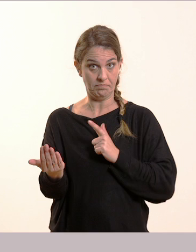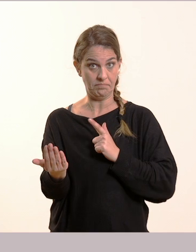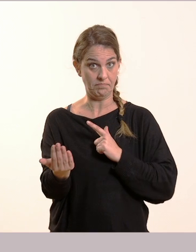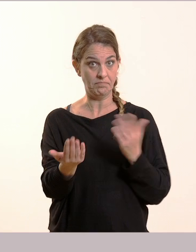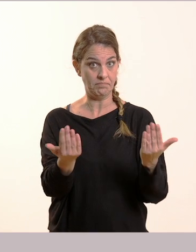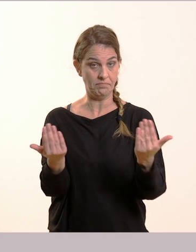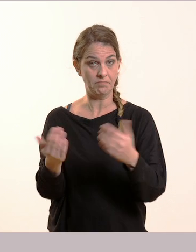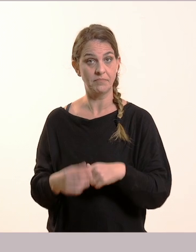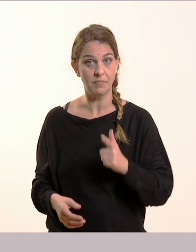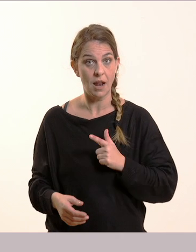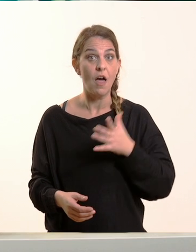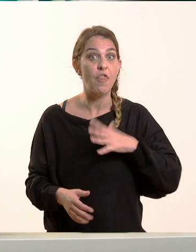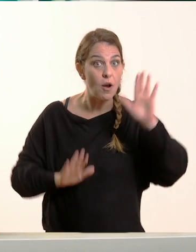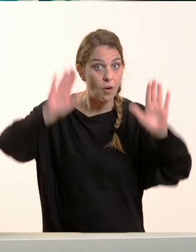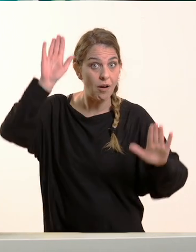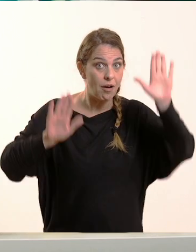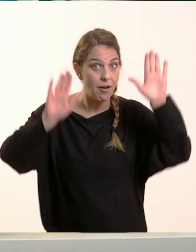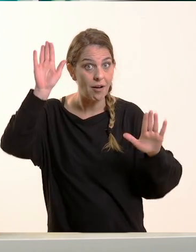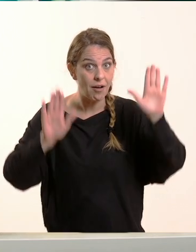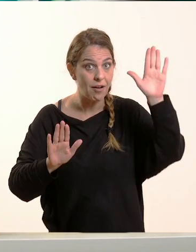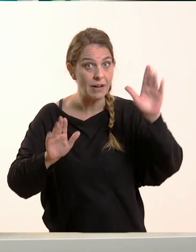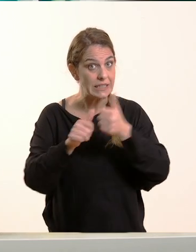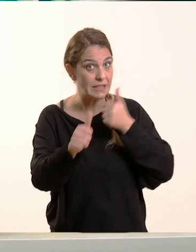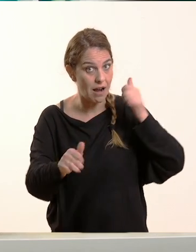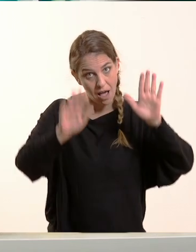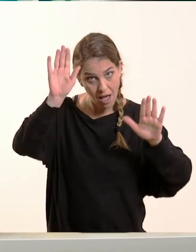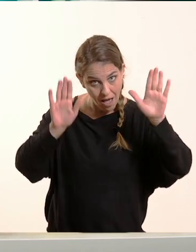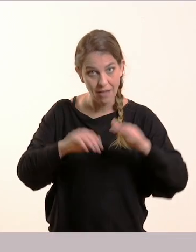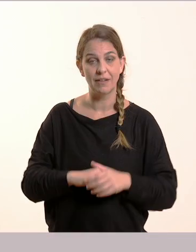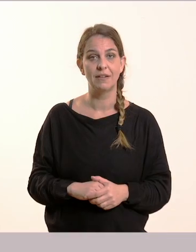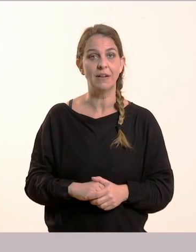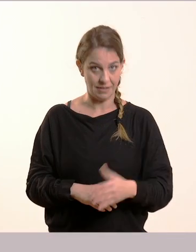ακούω να σηκώνετε χεράκια! Δεν πεταγόμαστε όλοι μαζί! Ναι, Σπυράκο!